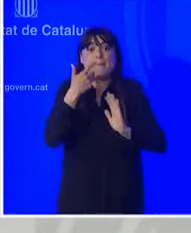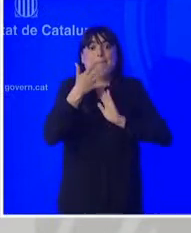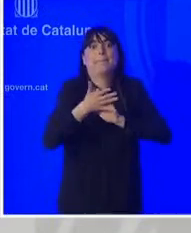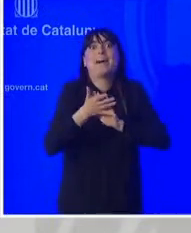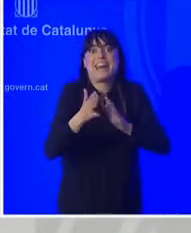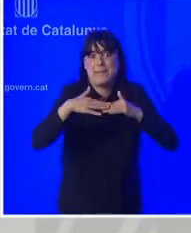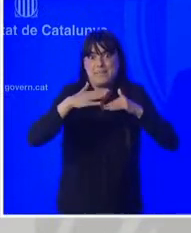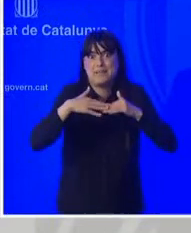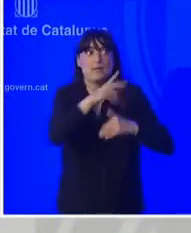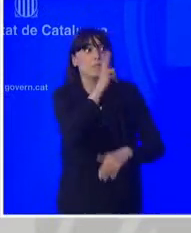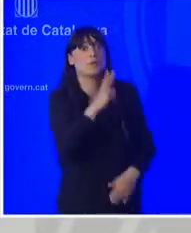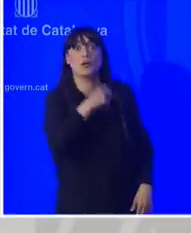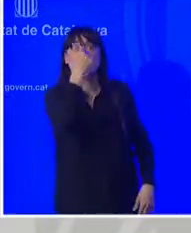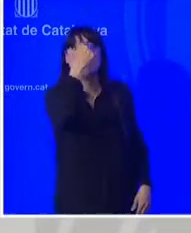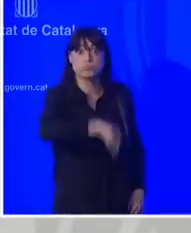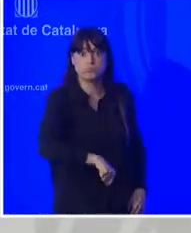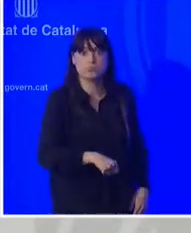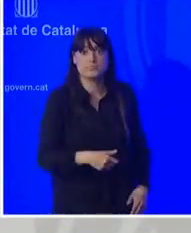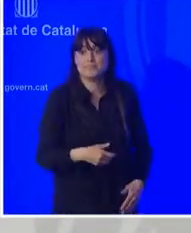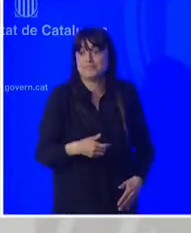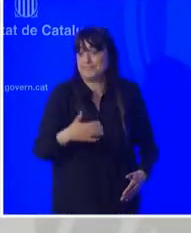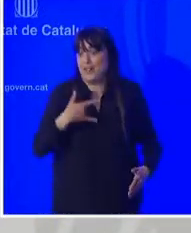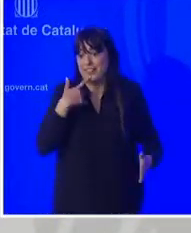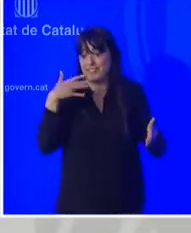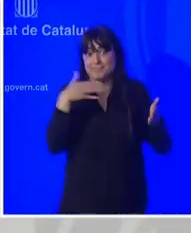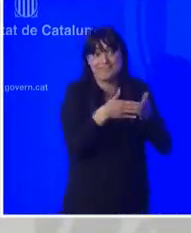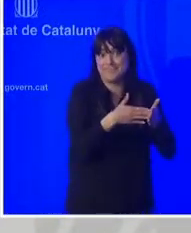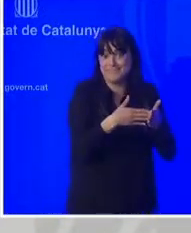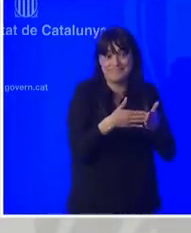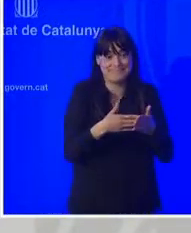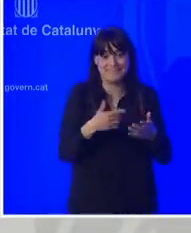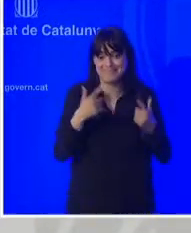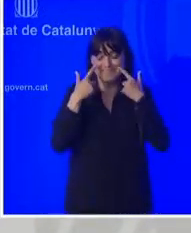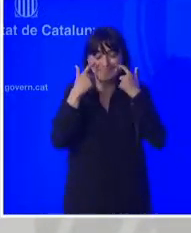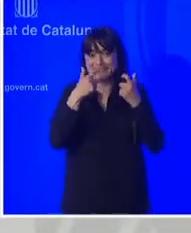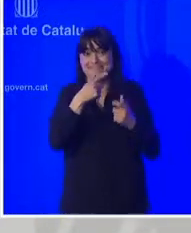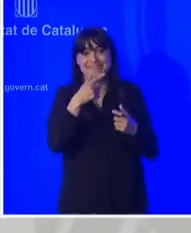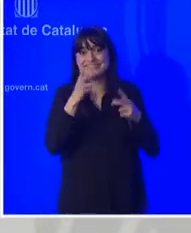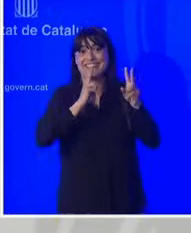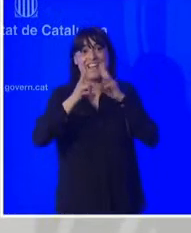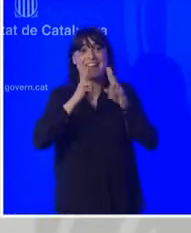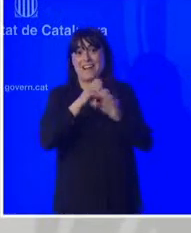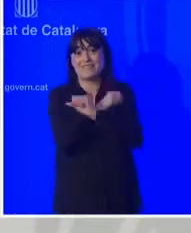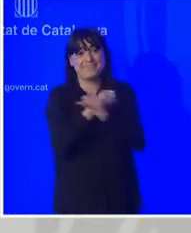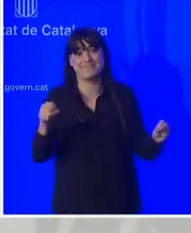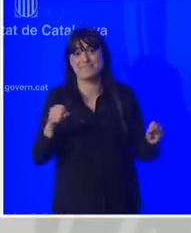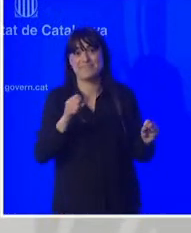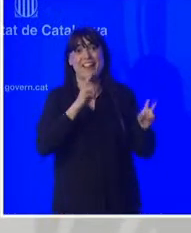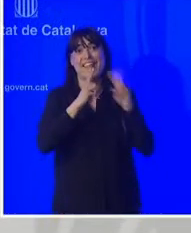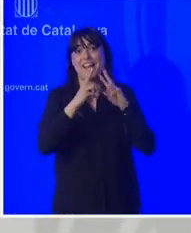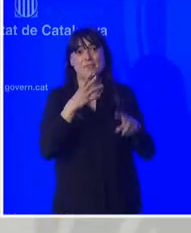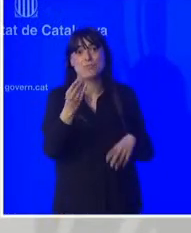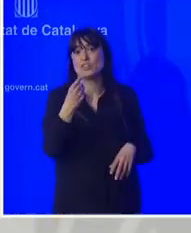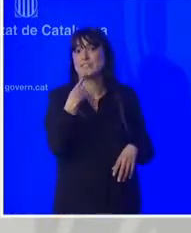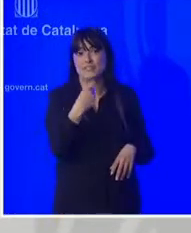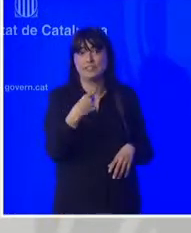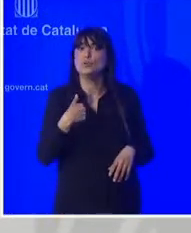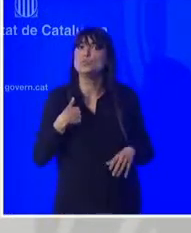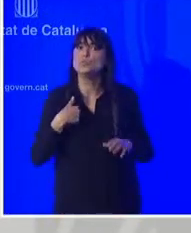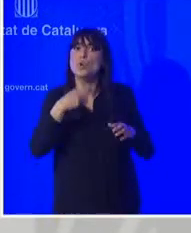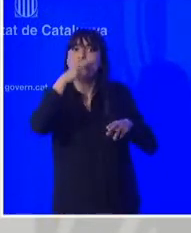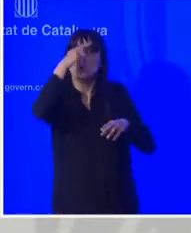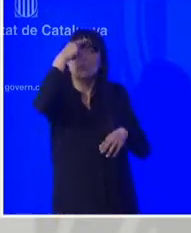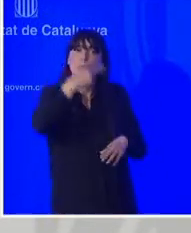de dialogar en el marc doncs dotar-nos d'aquest instrument legal una llei d'amnistia